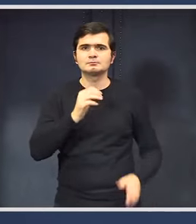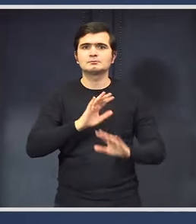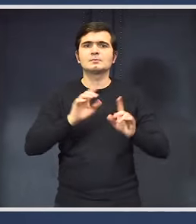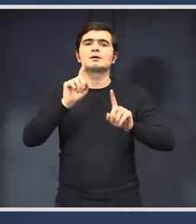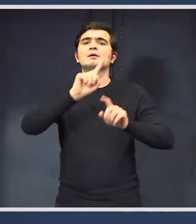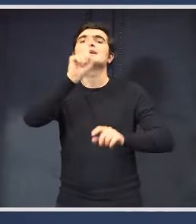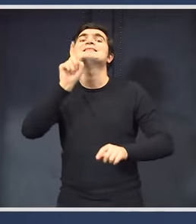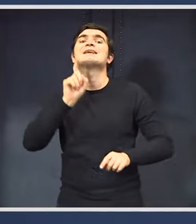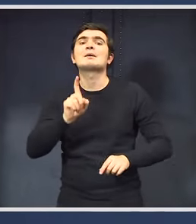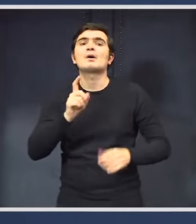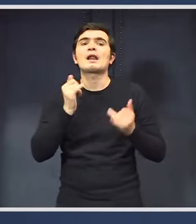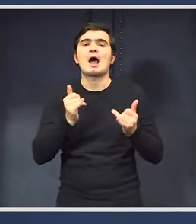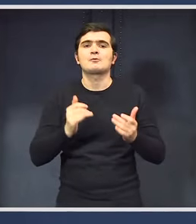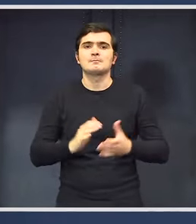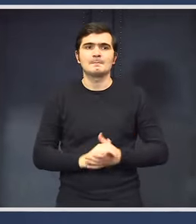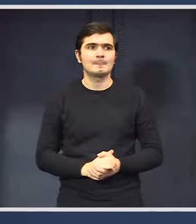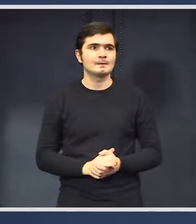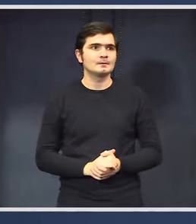întrebări.